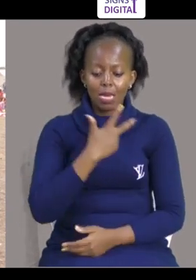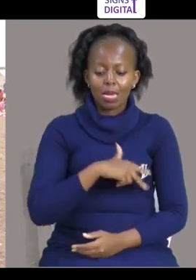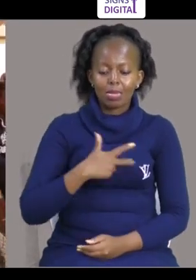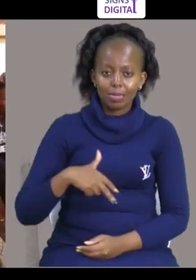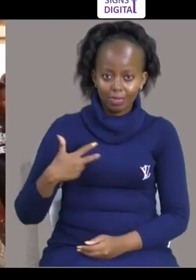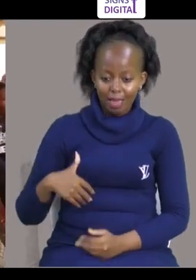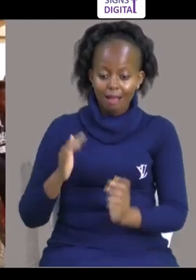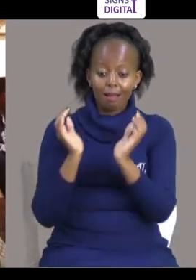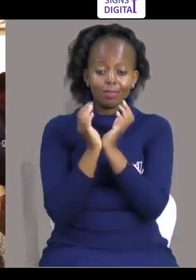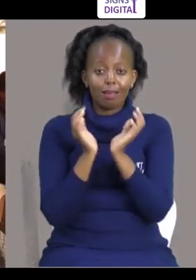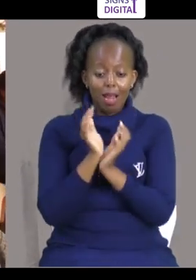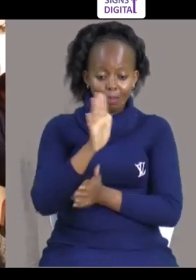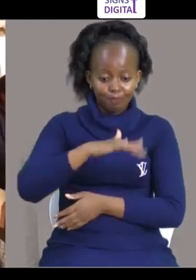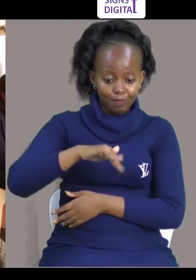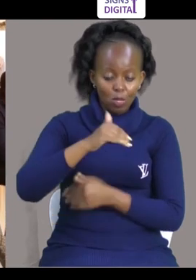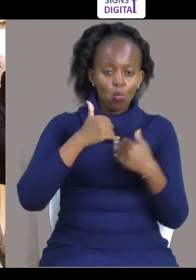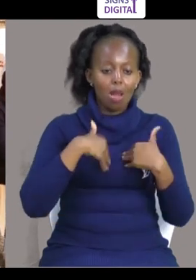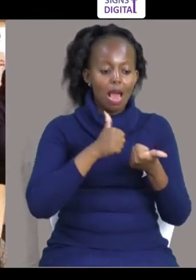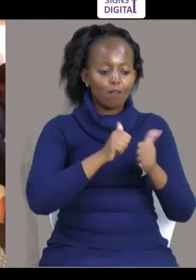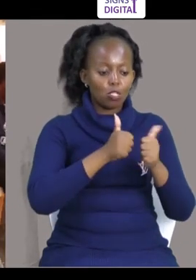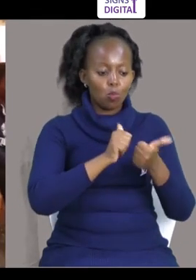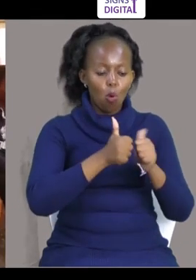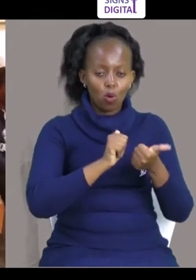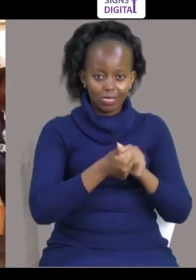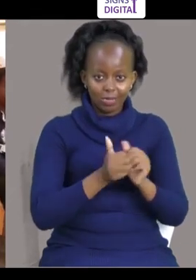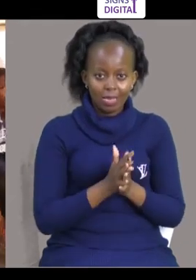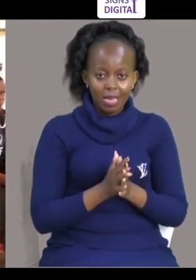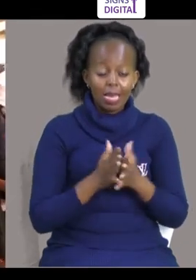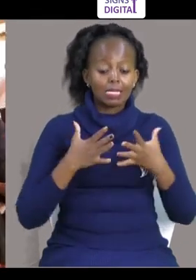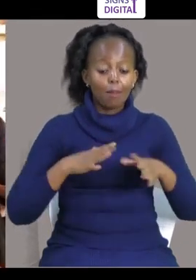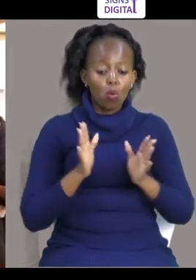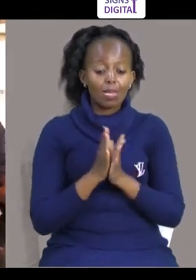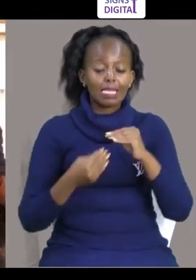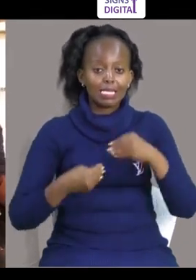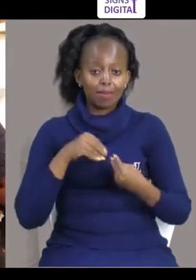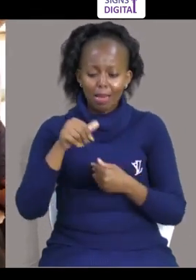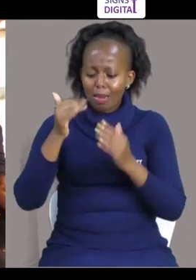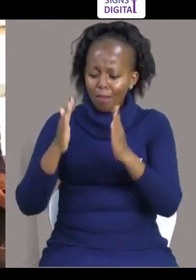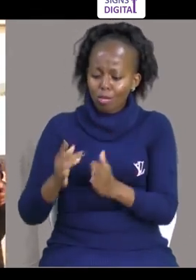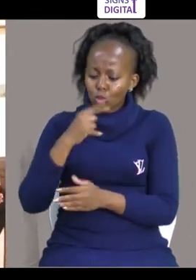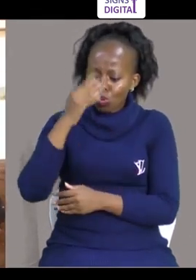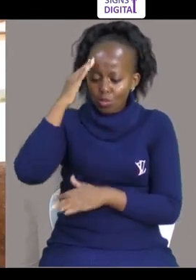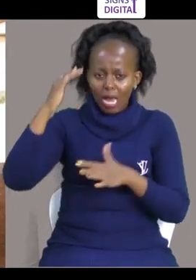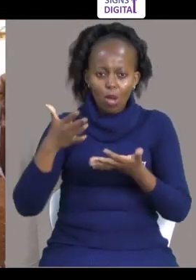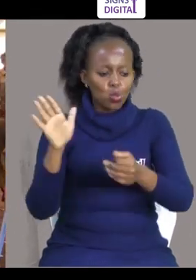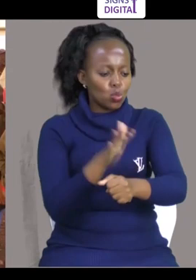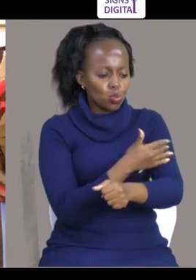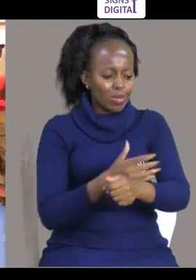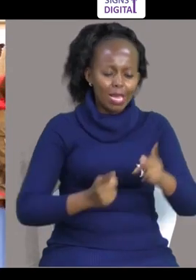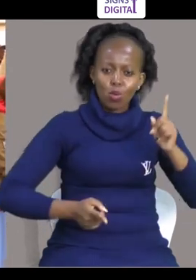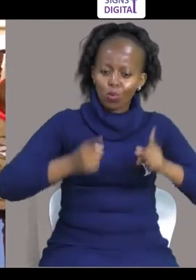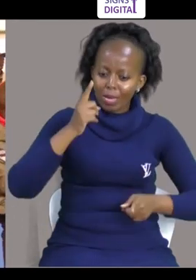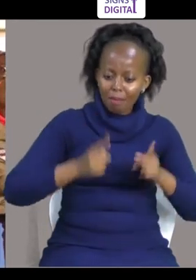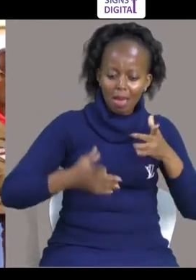Kite Eh Tastarani Tutakua Na Michezo Ya Kitaifa Ya Watu Alemavu Yulambaya Najua Kuhiba